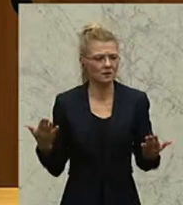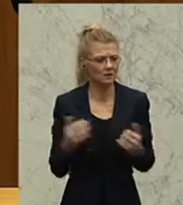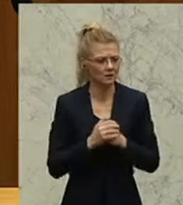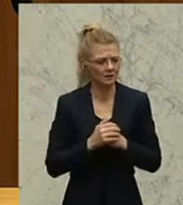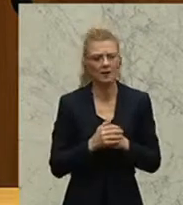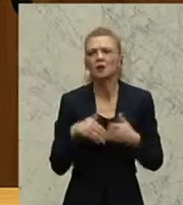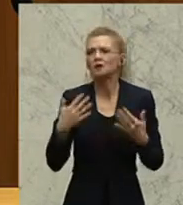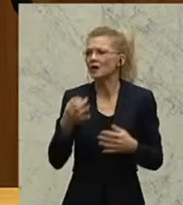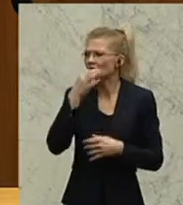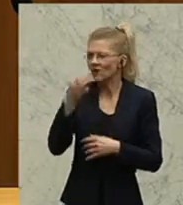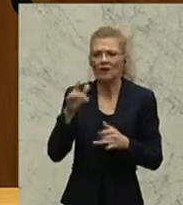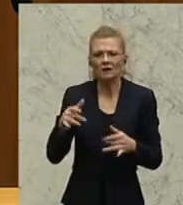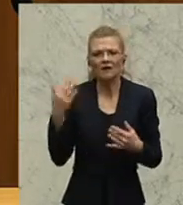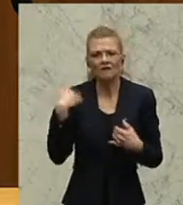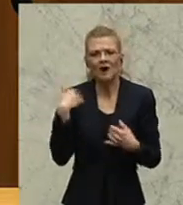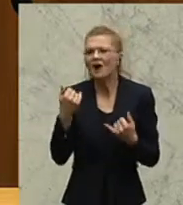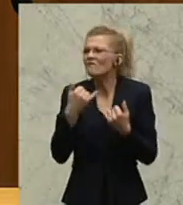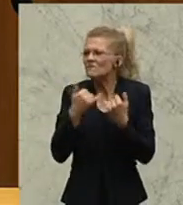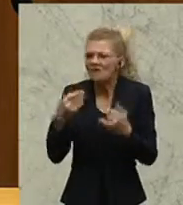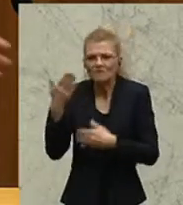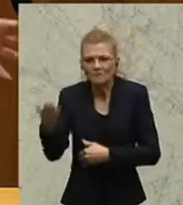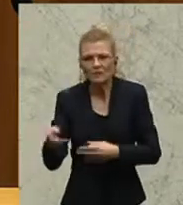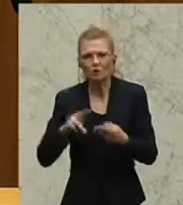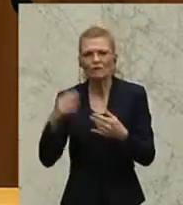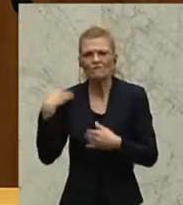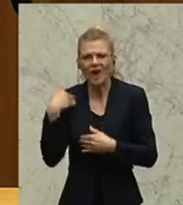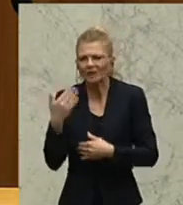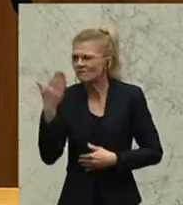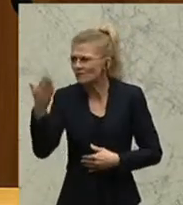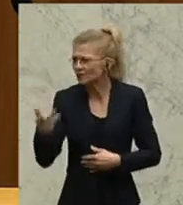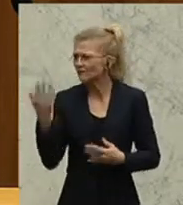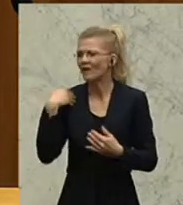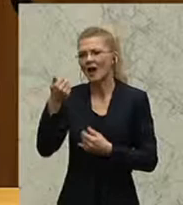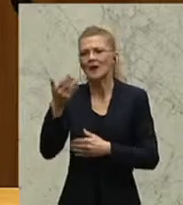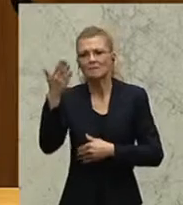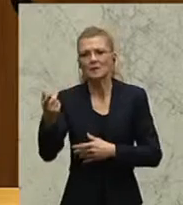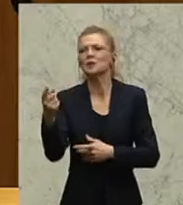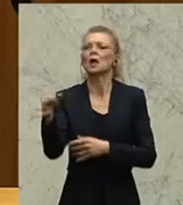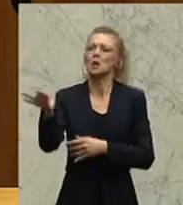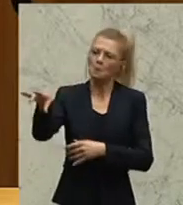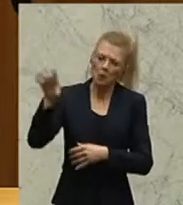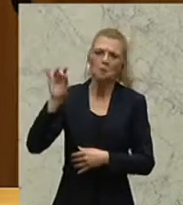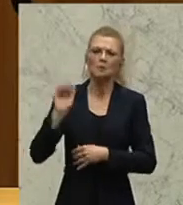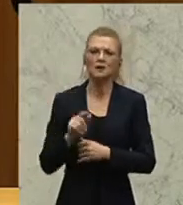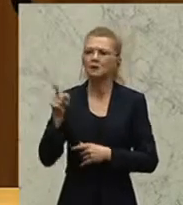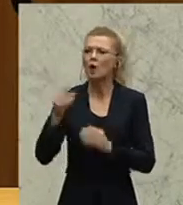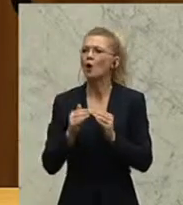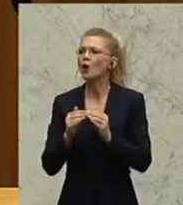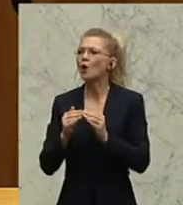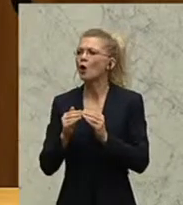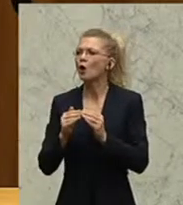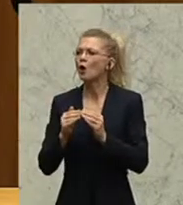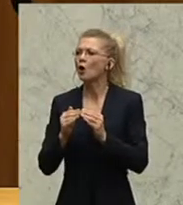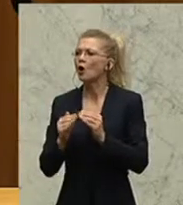wie vermiete ich das und wann vermiete ich das? Jetzt hat man einen Mieter hineingenommen zu überhöhten Mietpreisen. Der